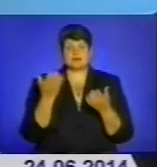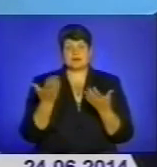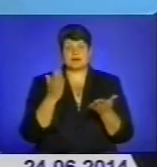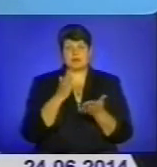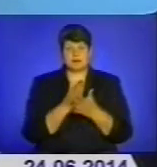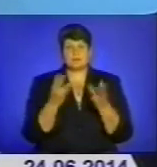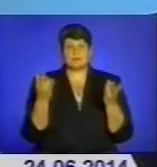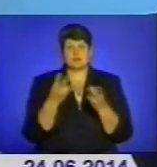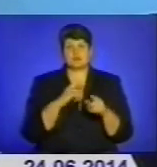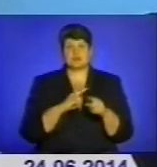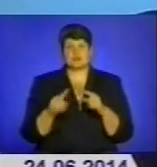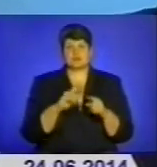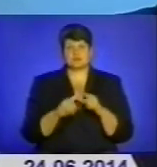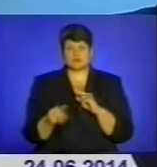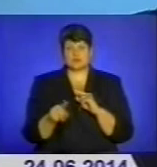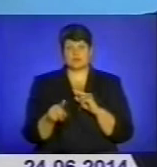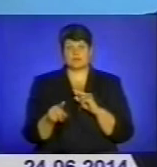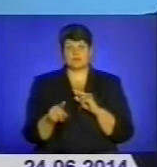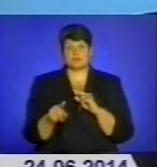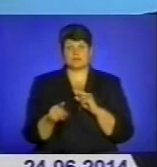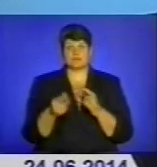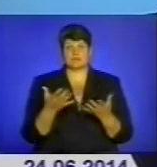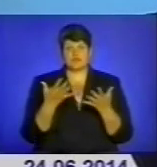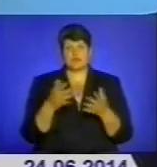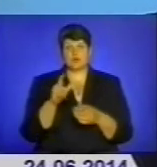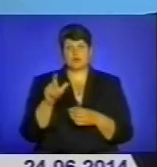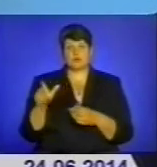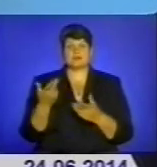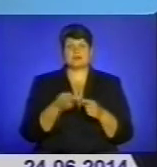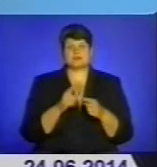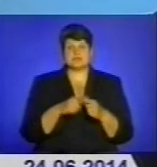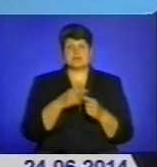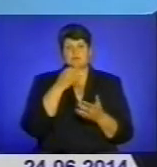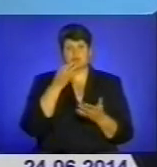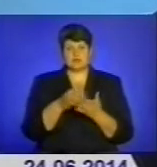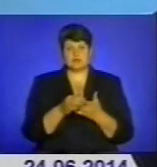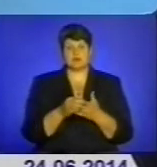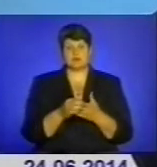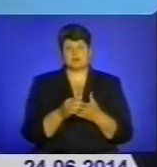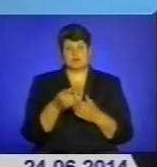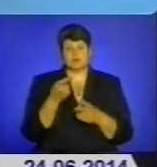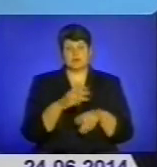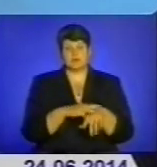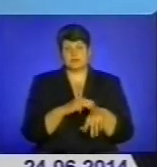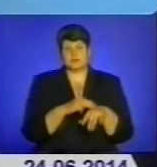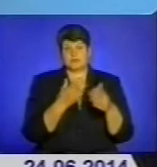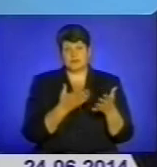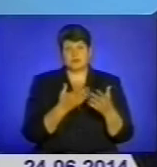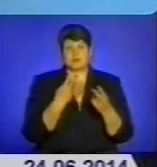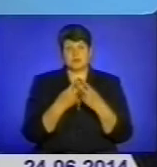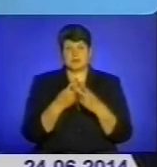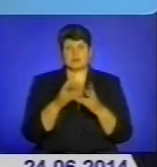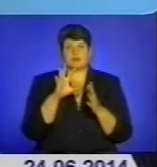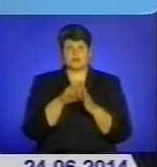потребує швидкого, оперативного реагування людьми, які за це відповідають. Власне, правоохоронної системи. Кримінальні провадження порушені,